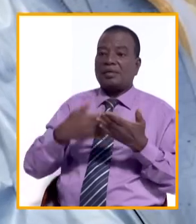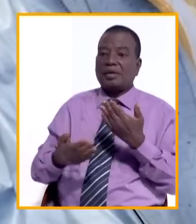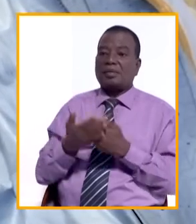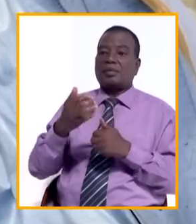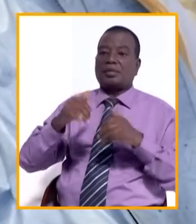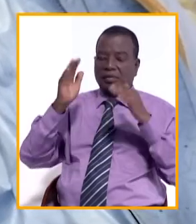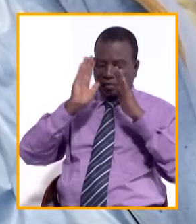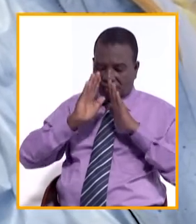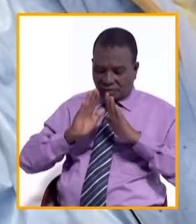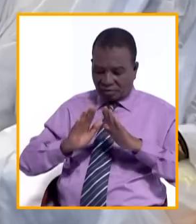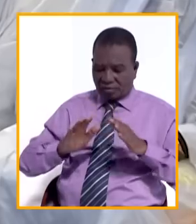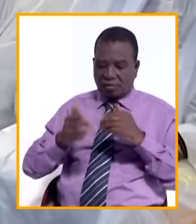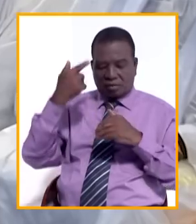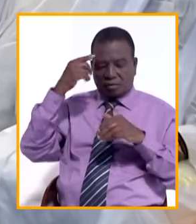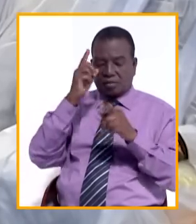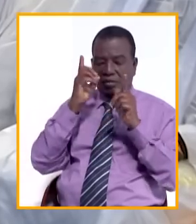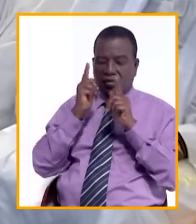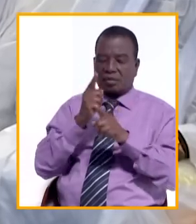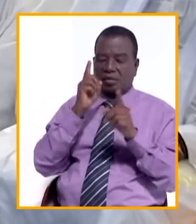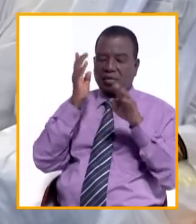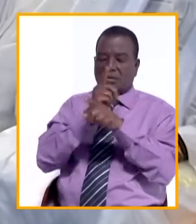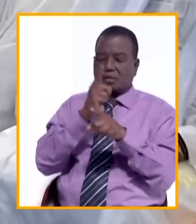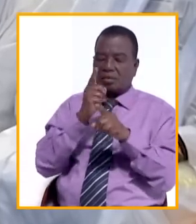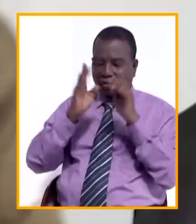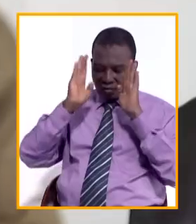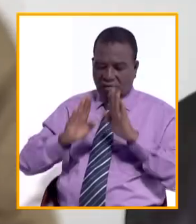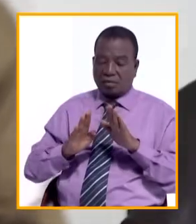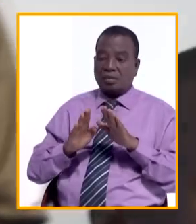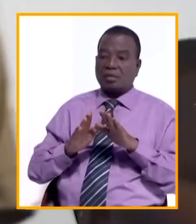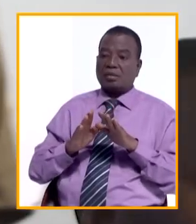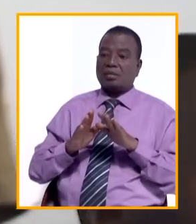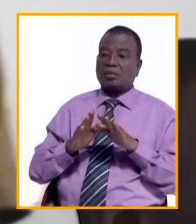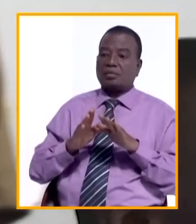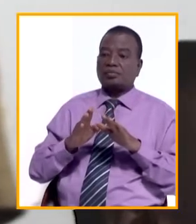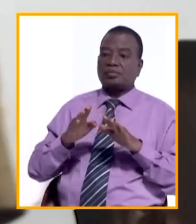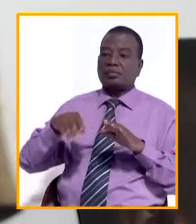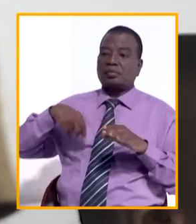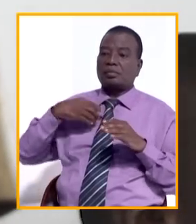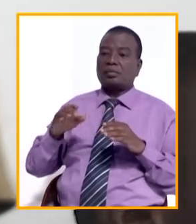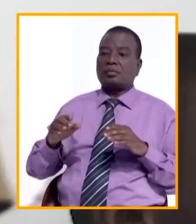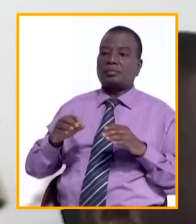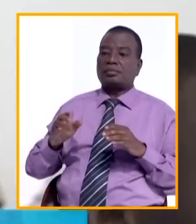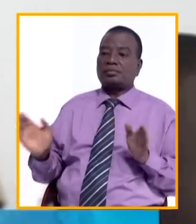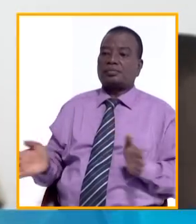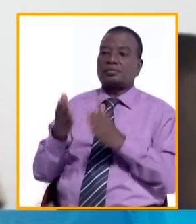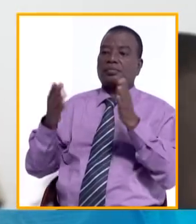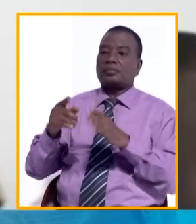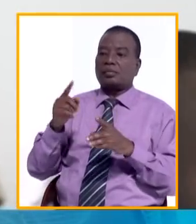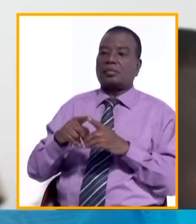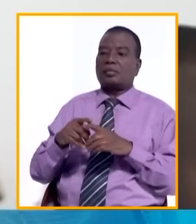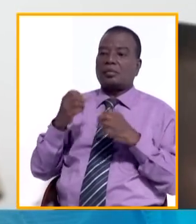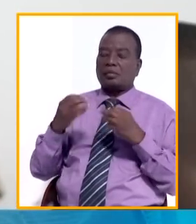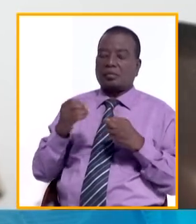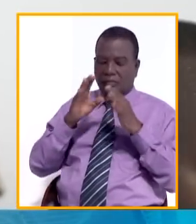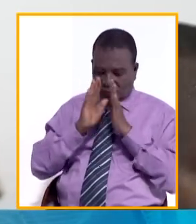prières pour la préservation de la paix et pour des élections locales apaisées. Le gouvernement nous encourage à faire beaucoup de